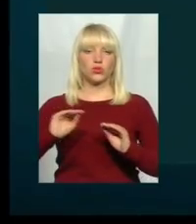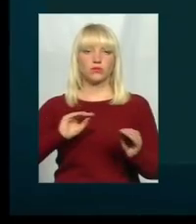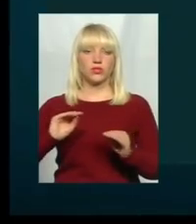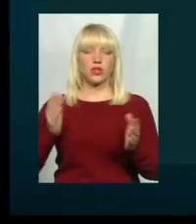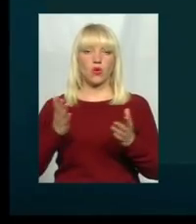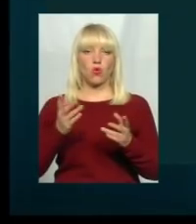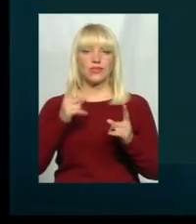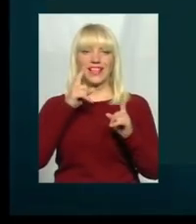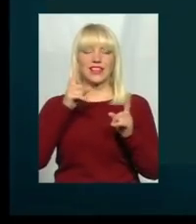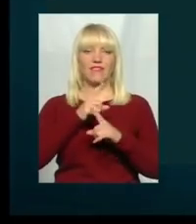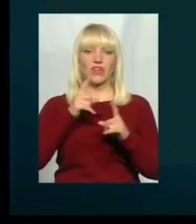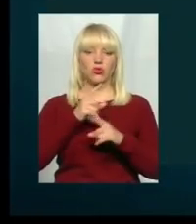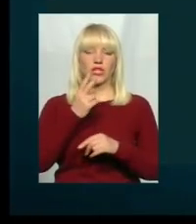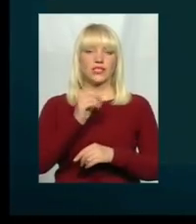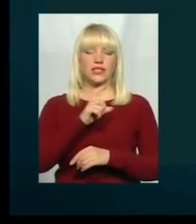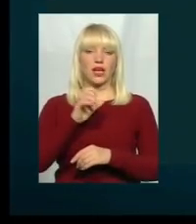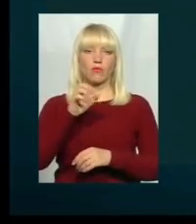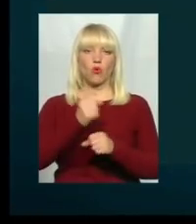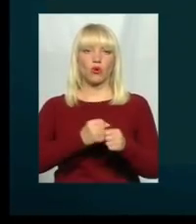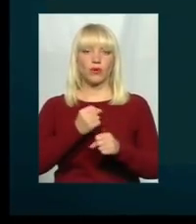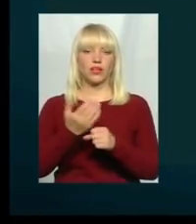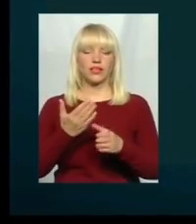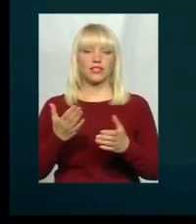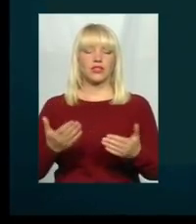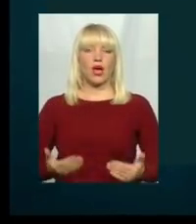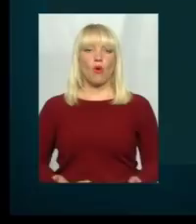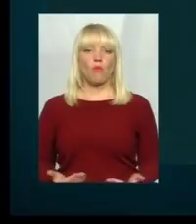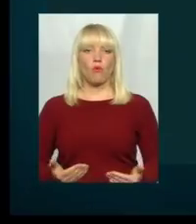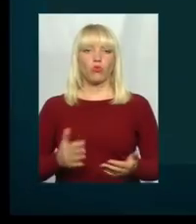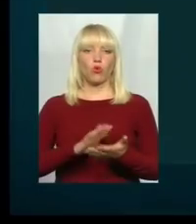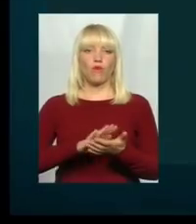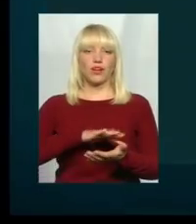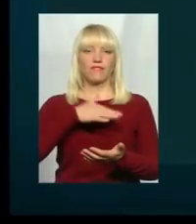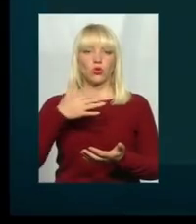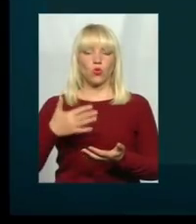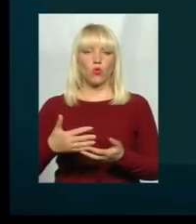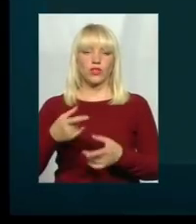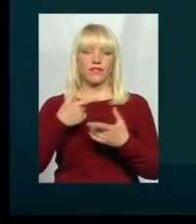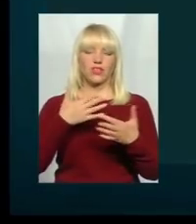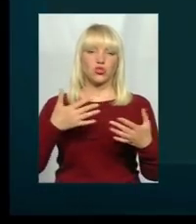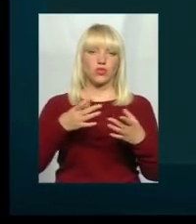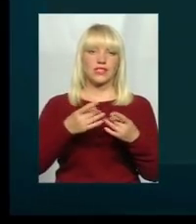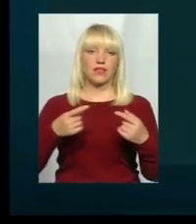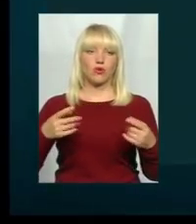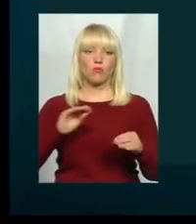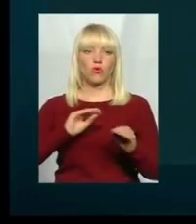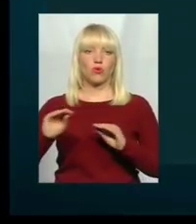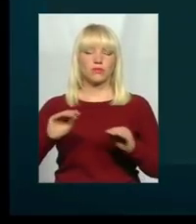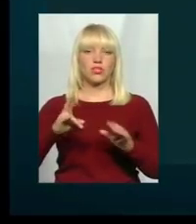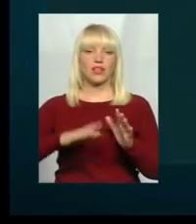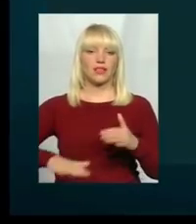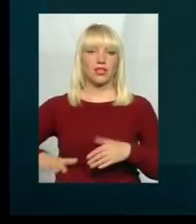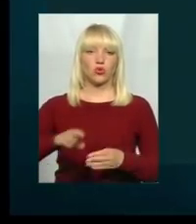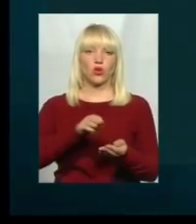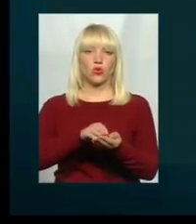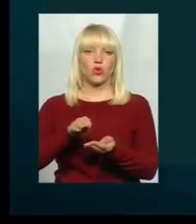якусь невеличку цеху по переробці, якихось побутових підходів, іншої сировини, про розміщення на території кладовища. Це